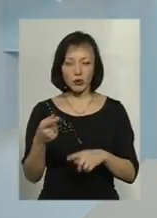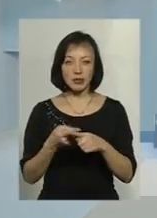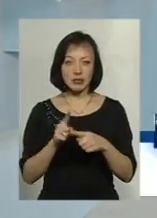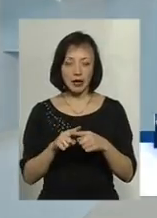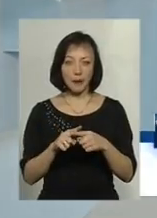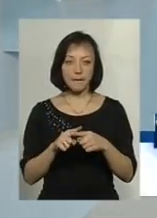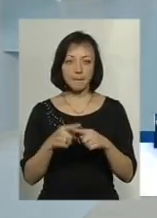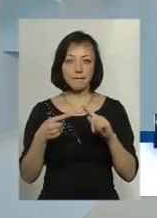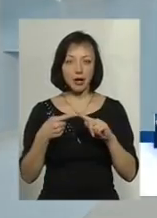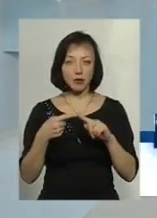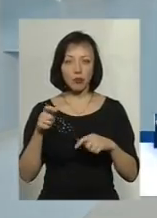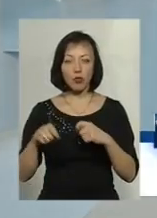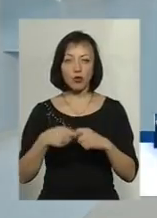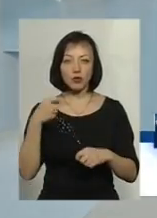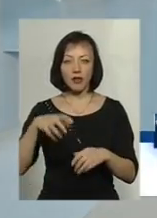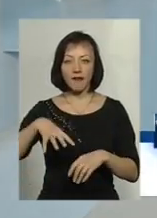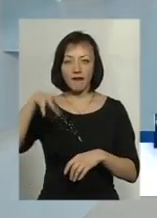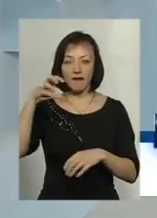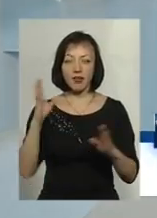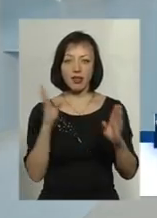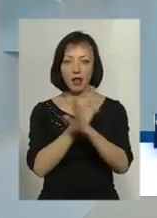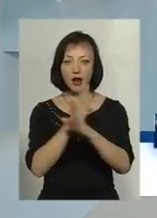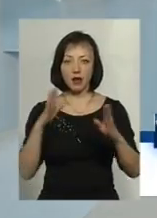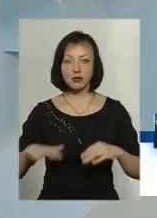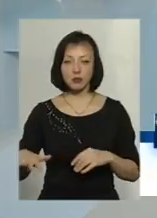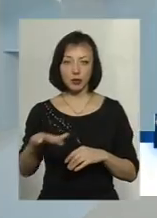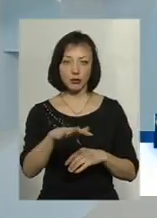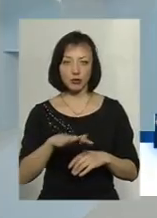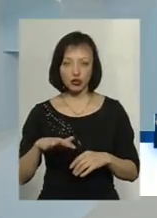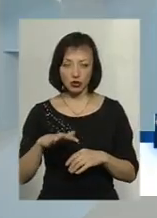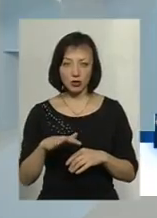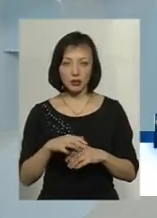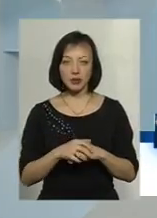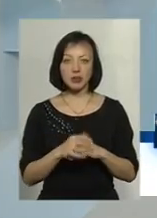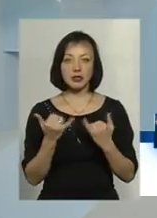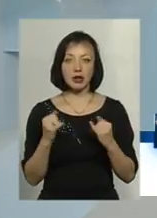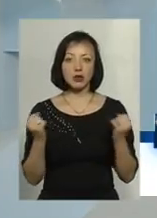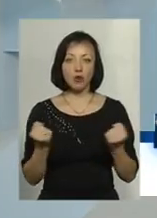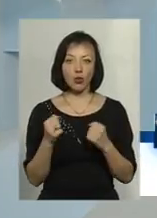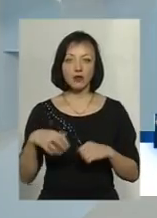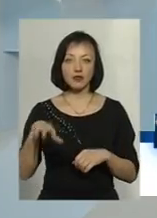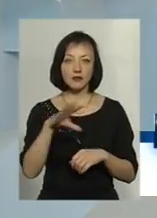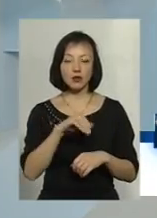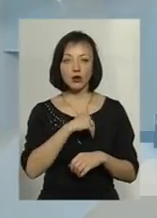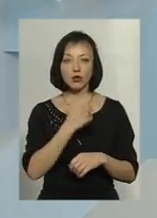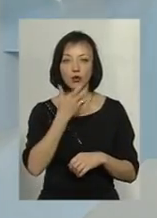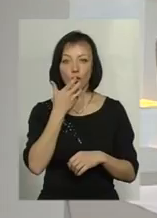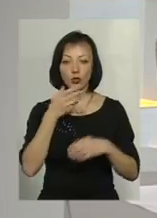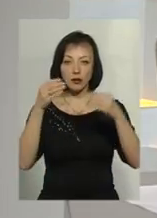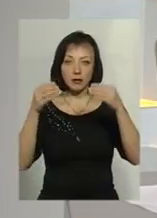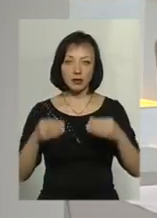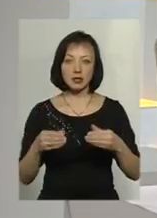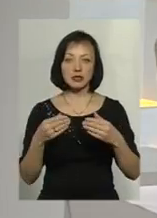порушення вентиляції приміщення. Зараз холодно, всі хочуть утеплитися,